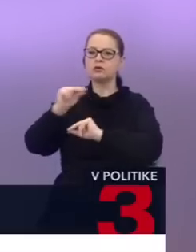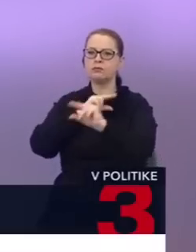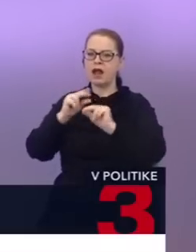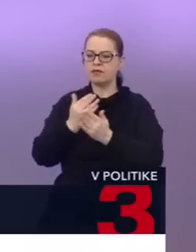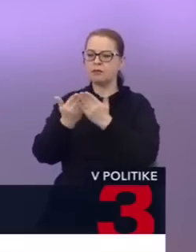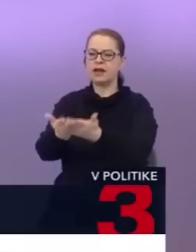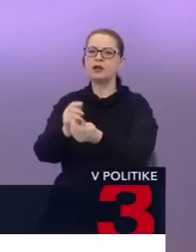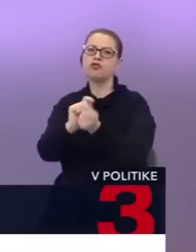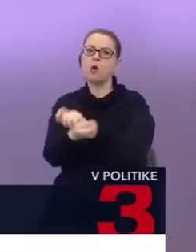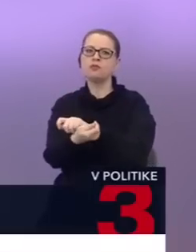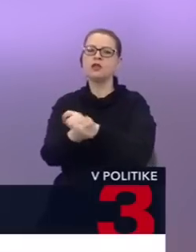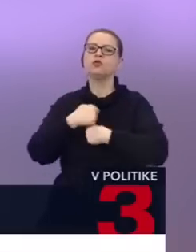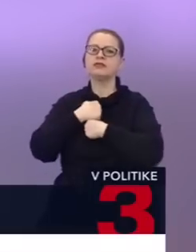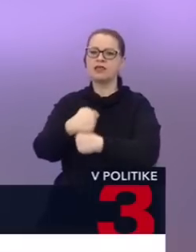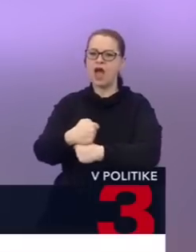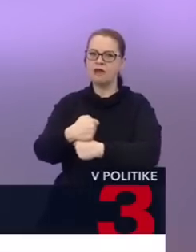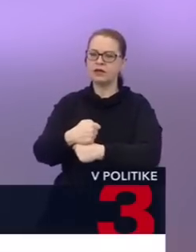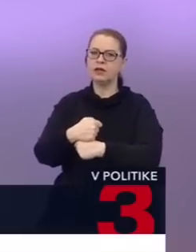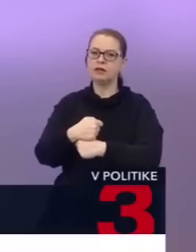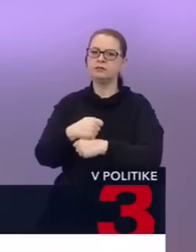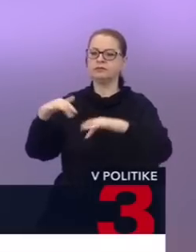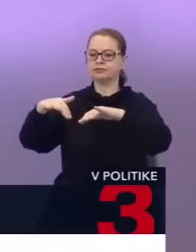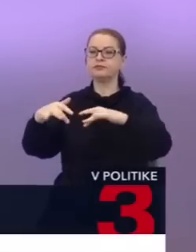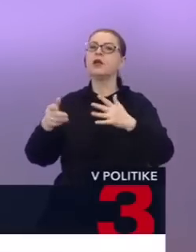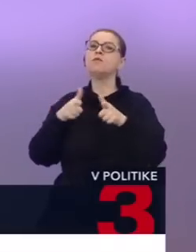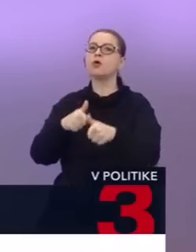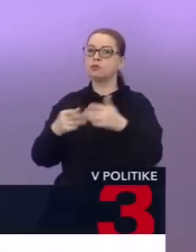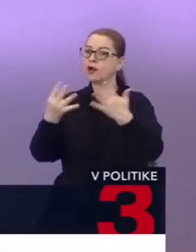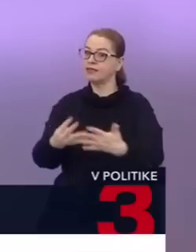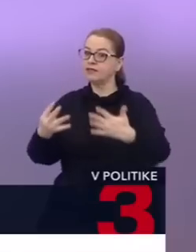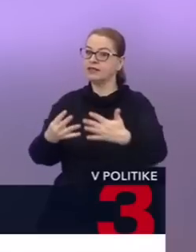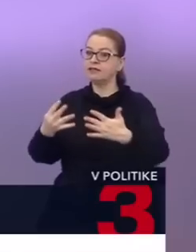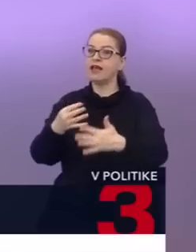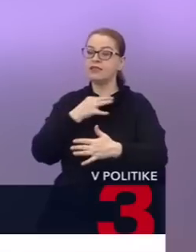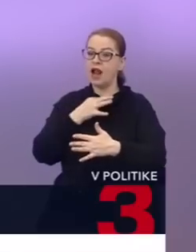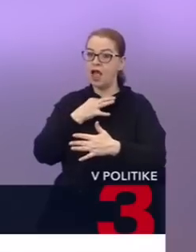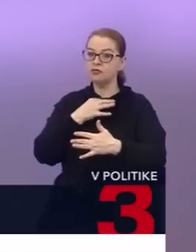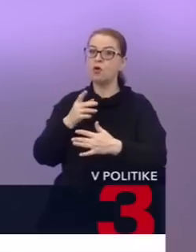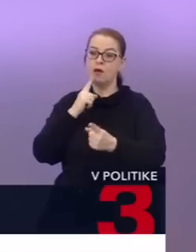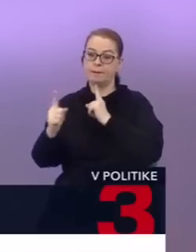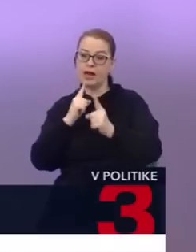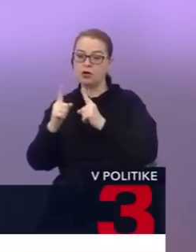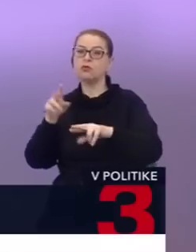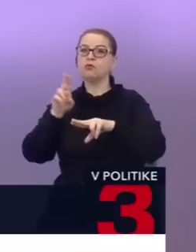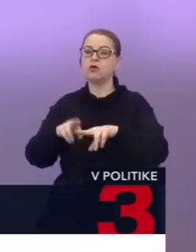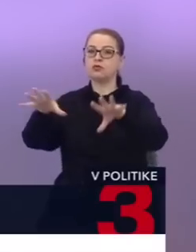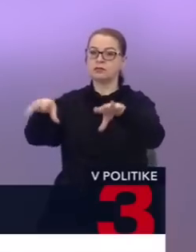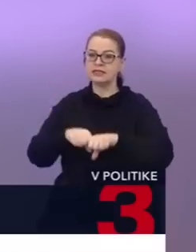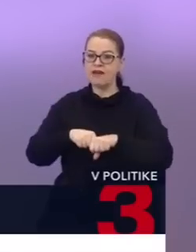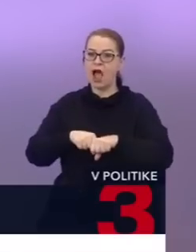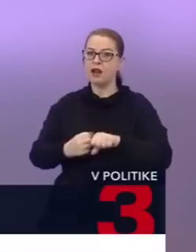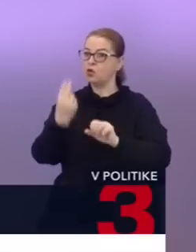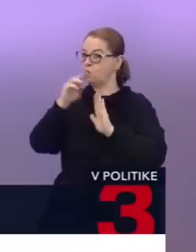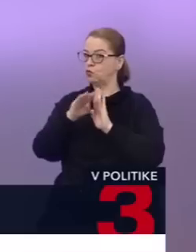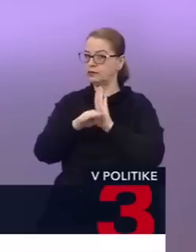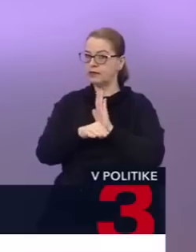Predložia sa pozmeniúce návrhy, ktoré budú mať podporu 90 hlasov. Tie sa prerokujú, potom sa schválí ústava. Všetko